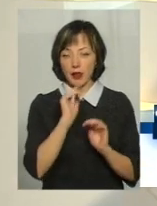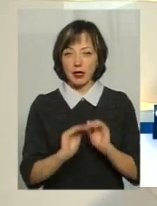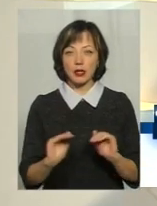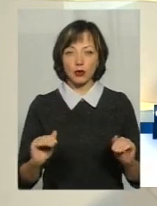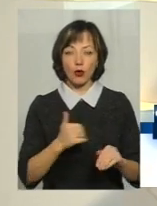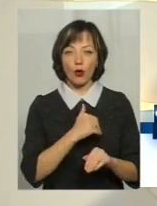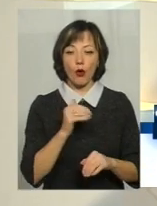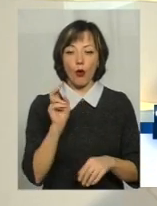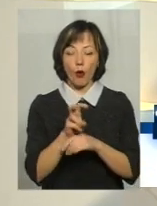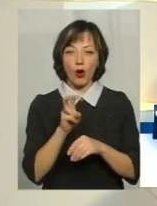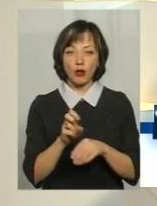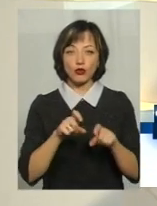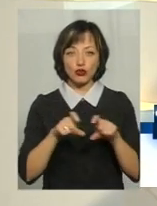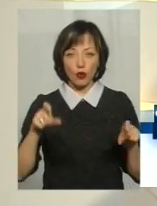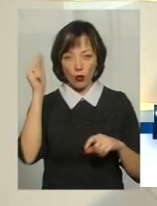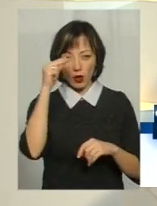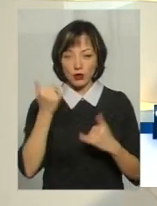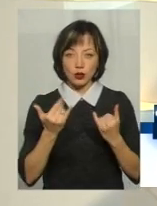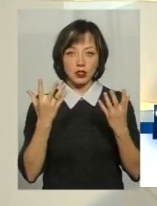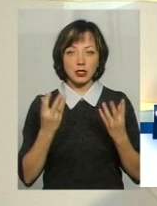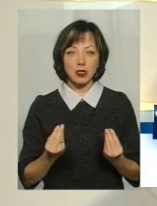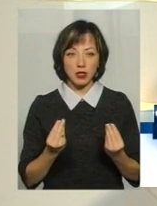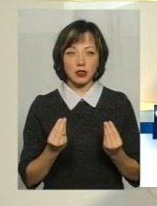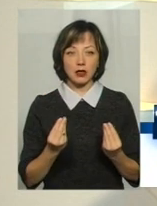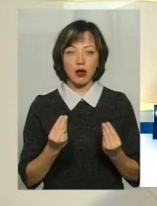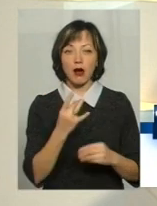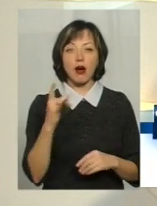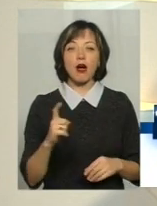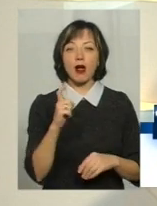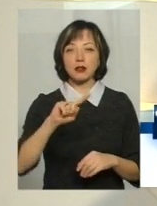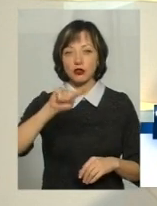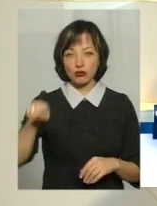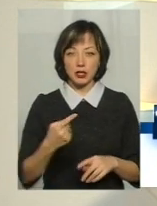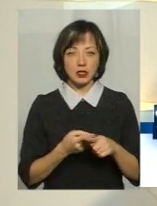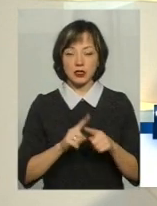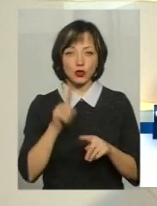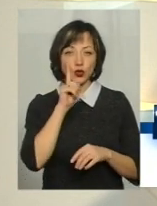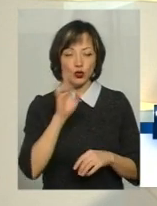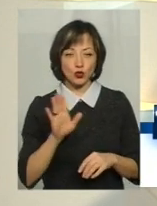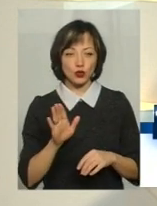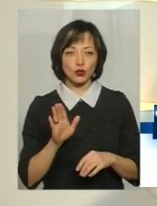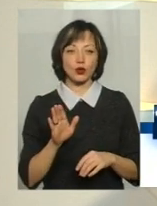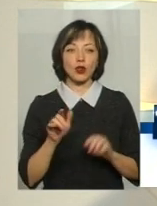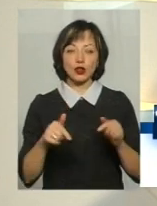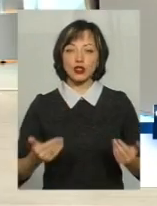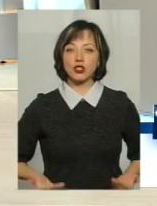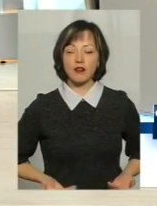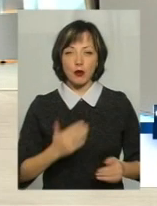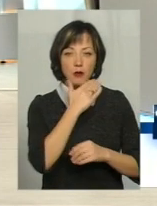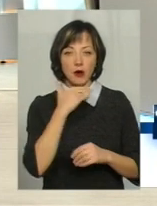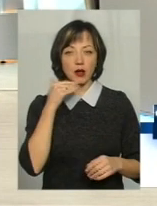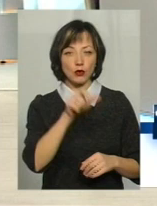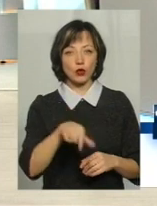які ходять до школи. на сьогоднішній день вони їздять один раз на годину. І це дуже незручно. А тут живе дуже багато людей.